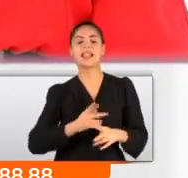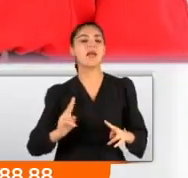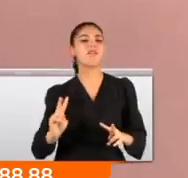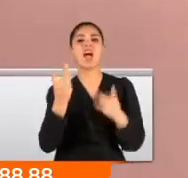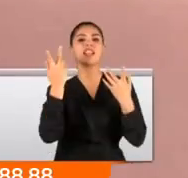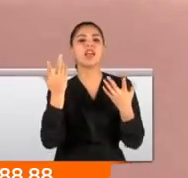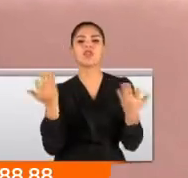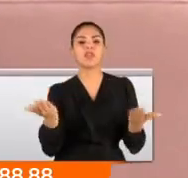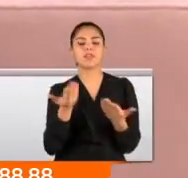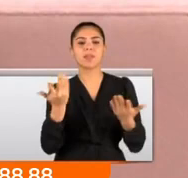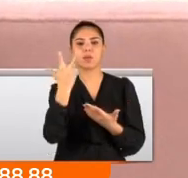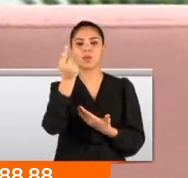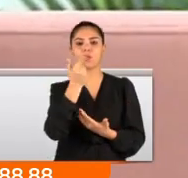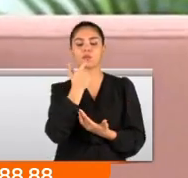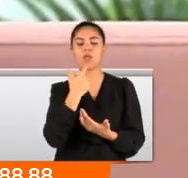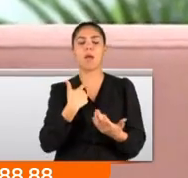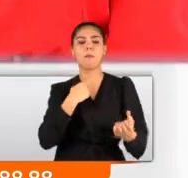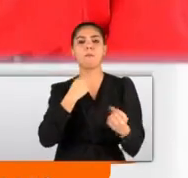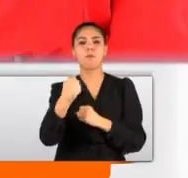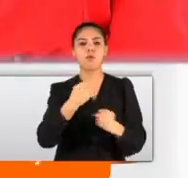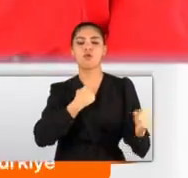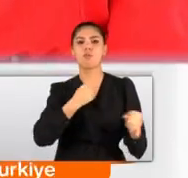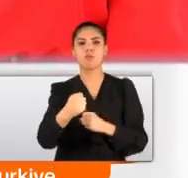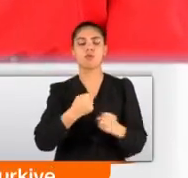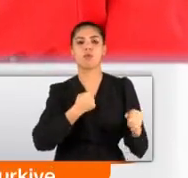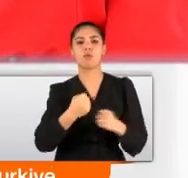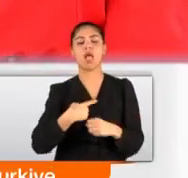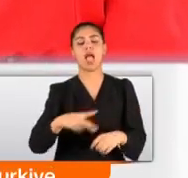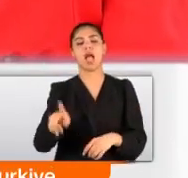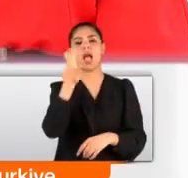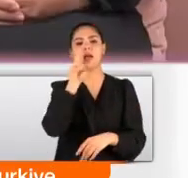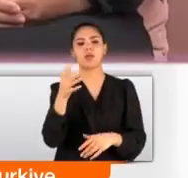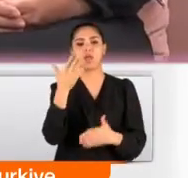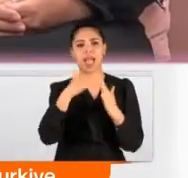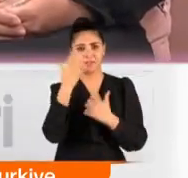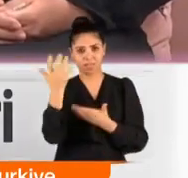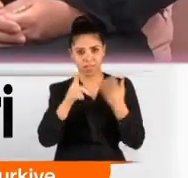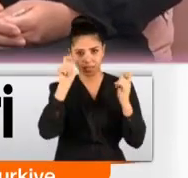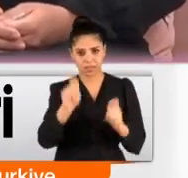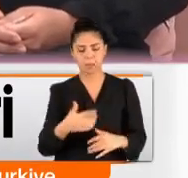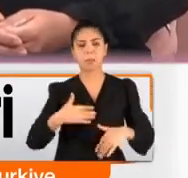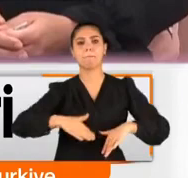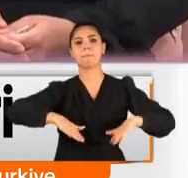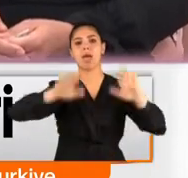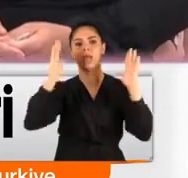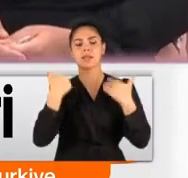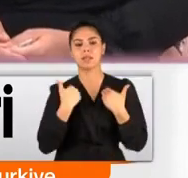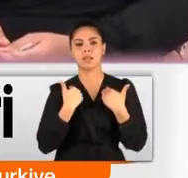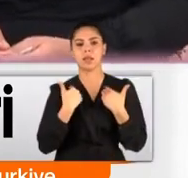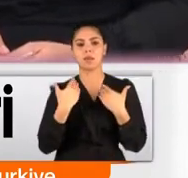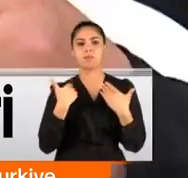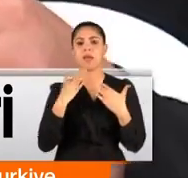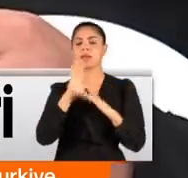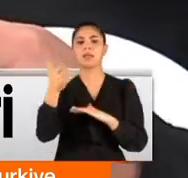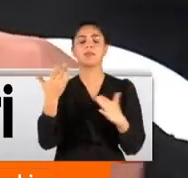vazgeçtin. Ben 3,5 yıldır çok çabaladım, çok şey yaptım. Ama en son artık evi de yakınacaktım. Benim evim ucağım, her şeyim yakmış. Ben niye gideyim